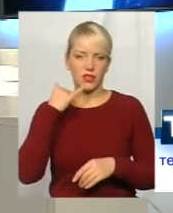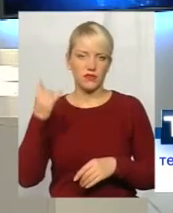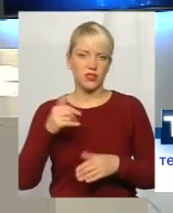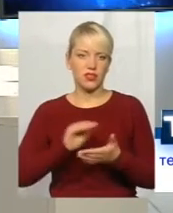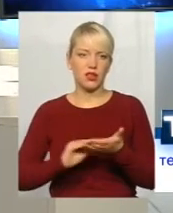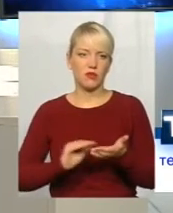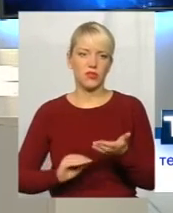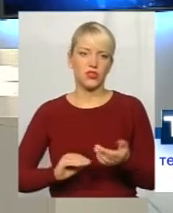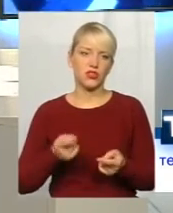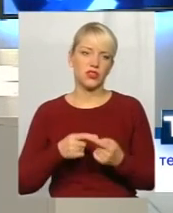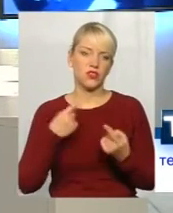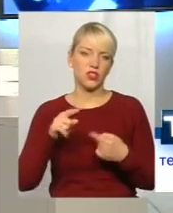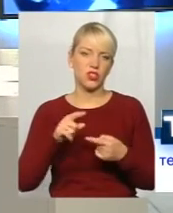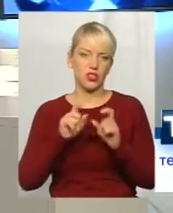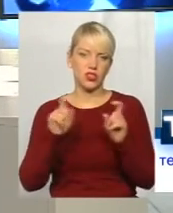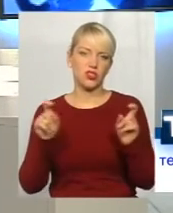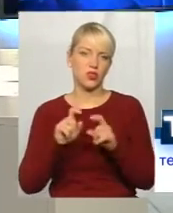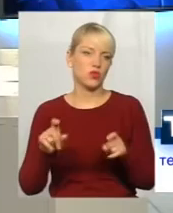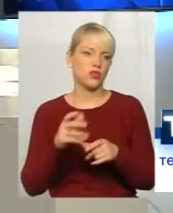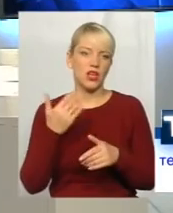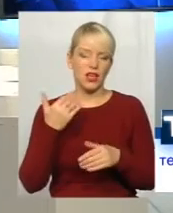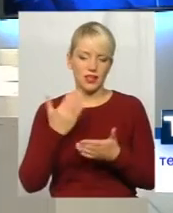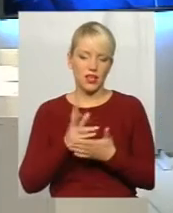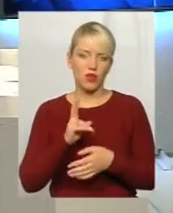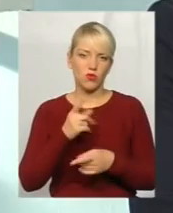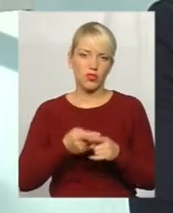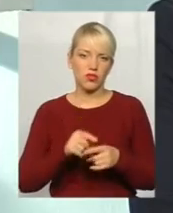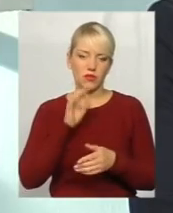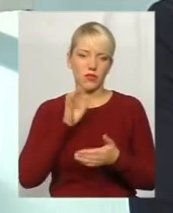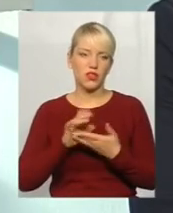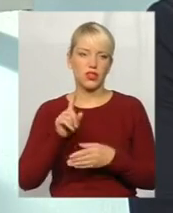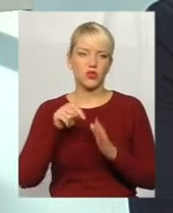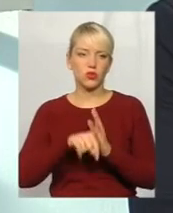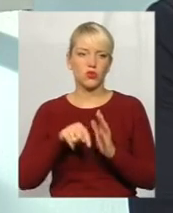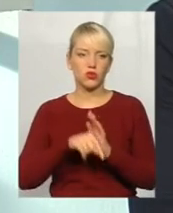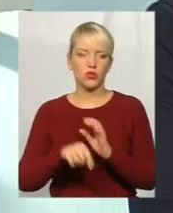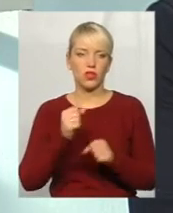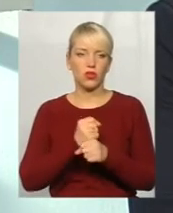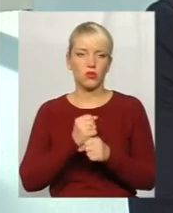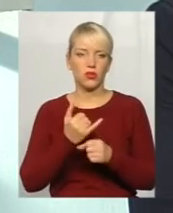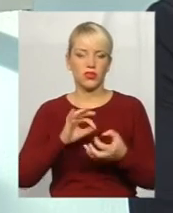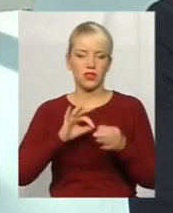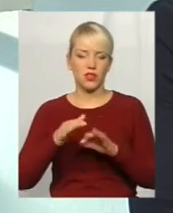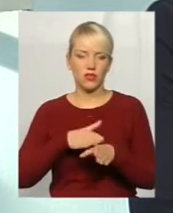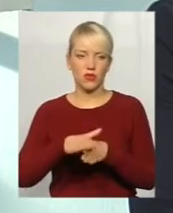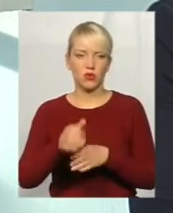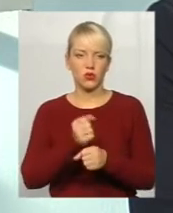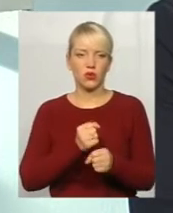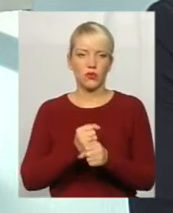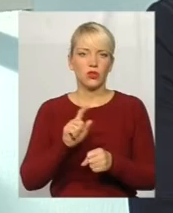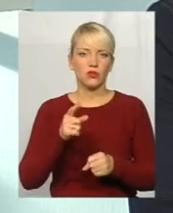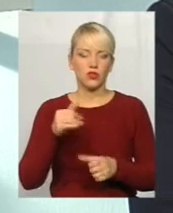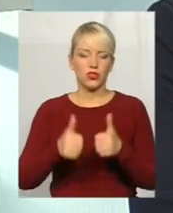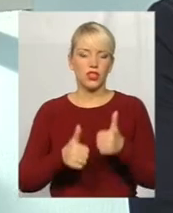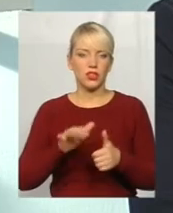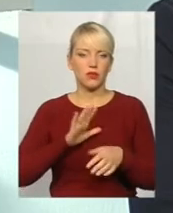напишіть в іншій інституції і є кому за це відповідати. Те, що стосується сьогодні робіт, дуже складно виконувати роботи, тому що тендери